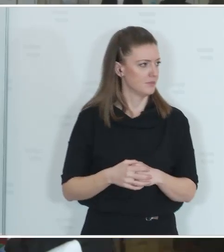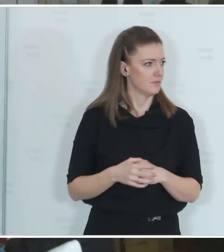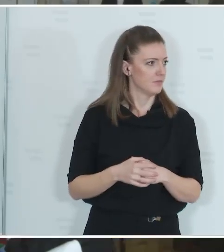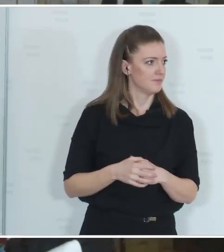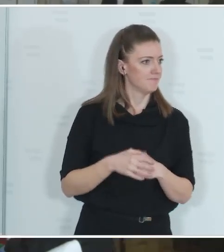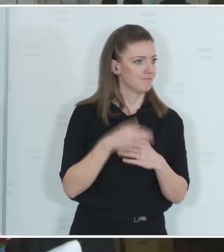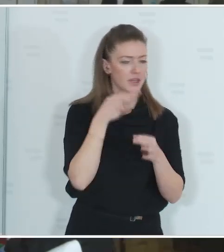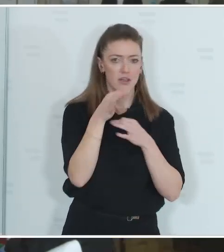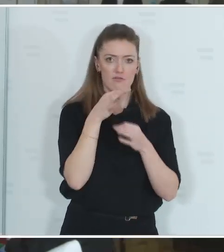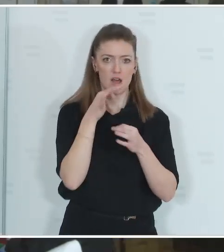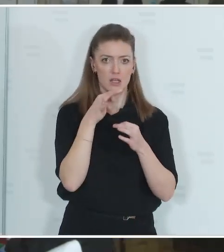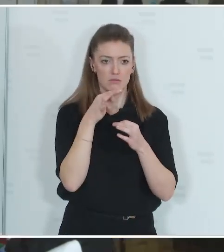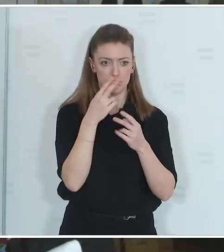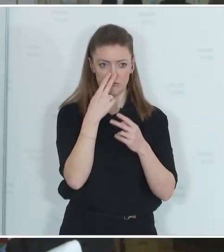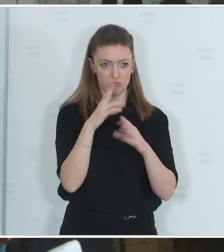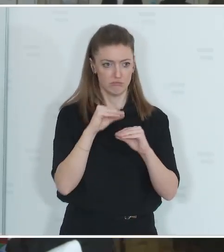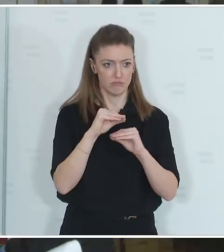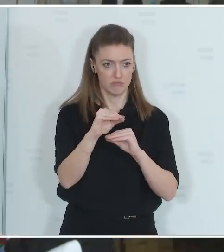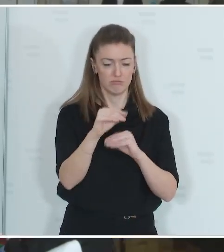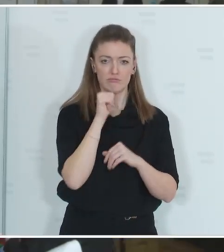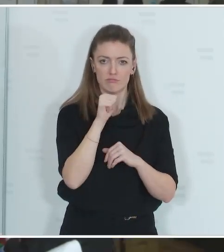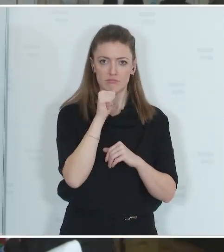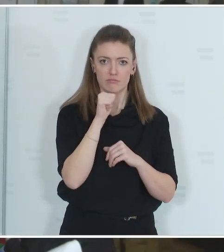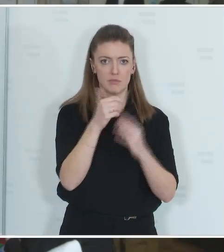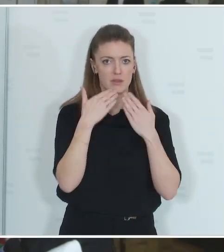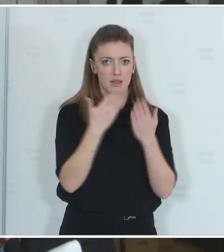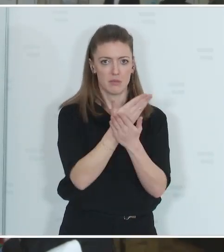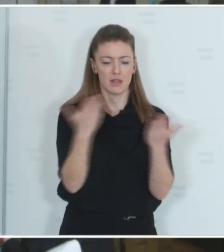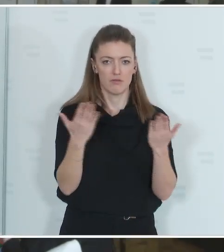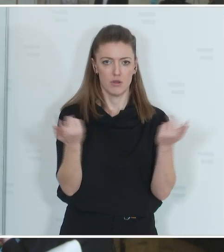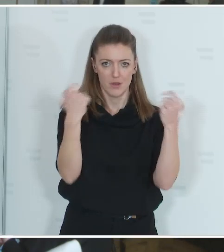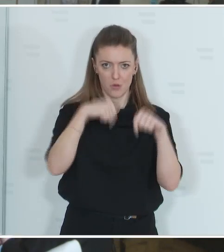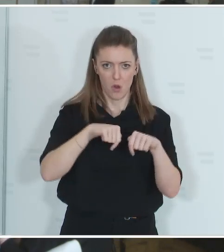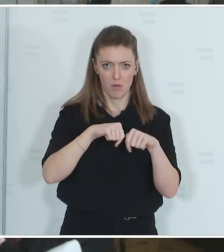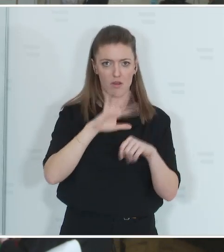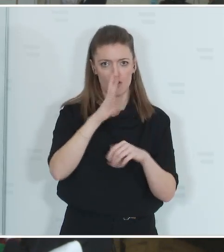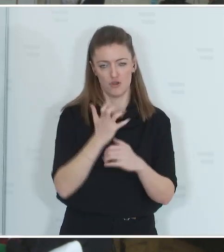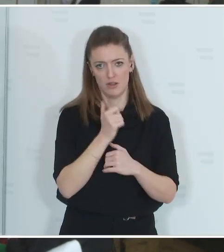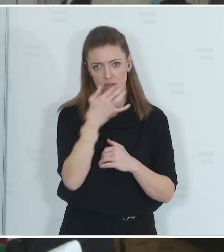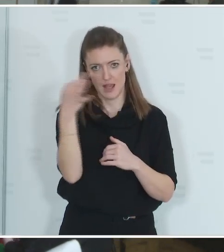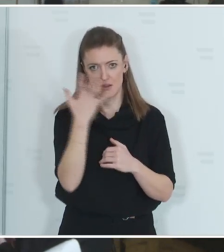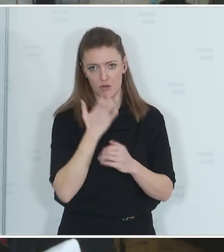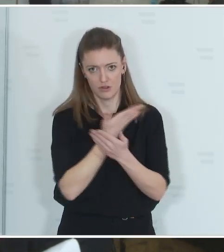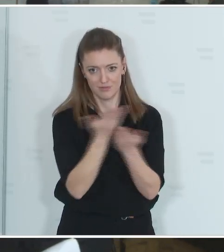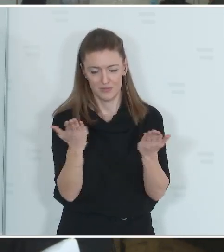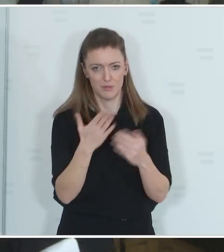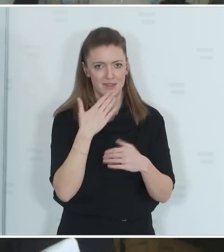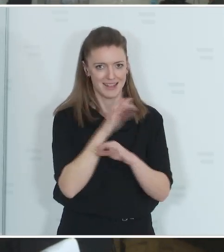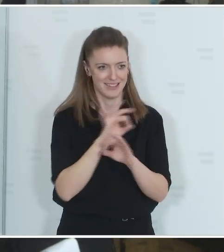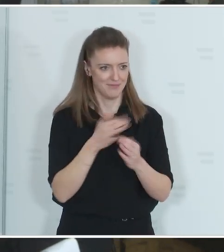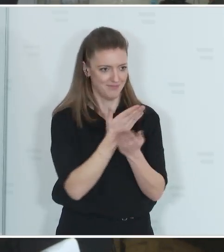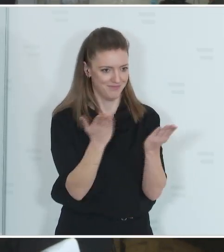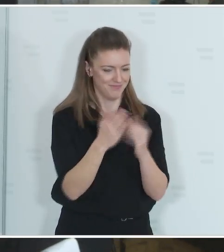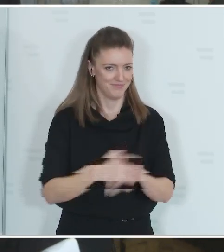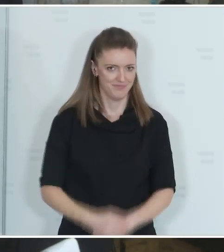Weitere Fragen? Ich sehe keine weiteren Fragen. Ich bedanke mich für Ihr Erscheinen und wir wünschen uns einen schönen Tag. Danke sehr. Danke. Danke.